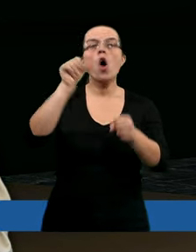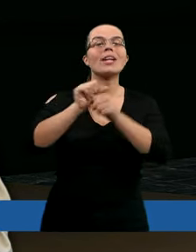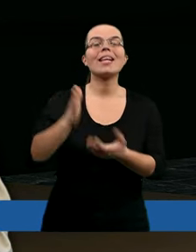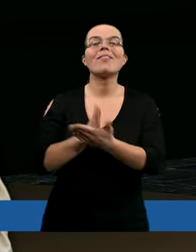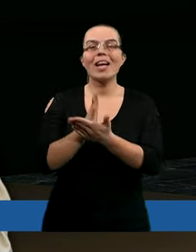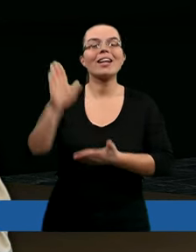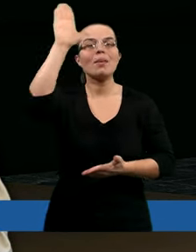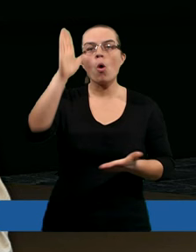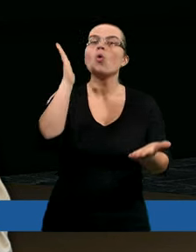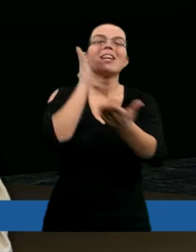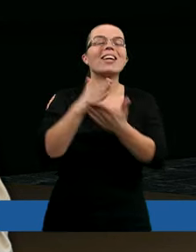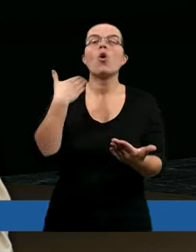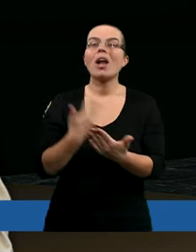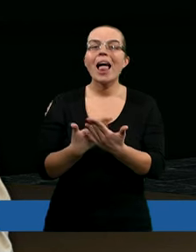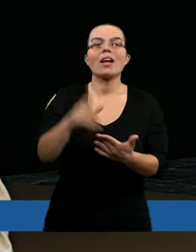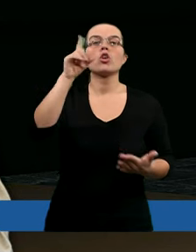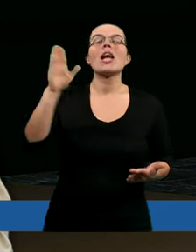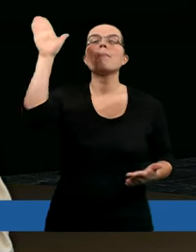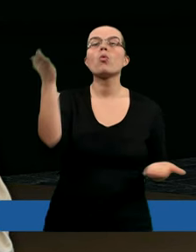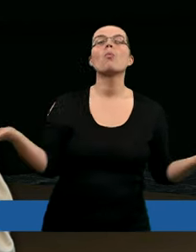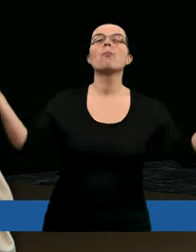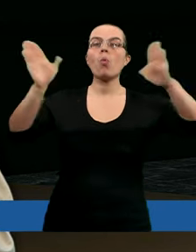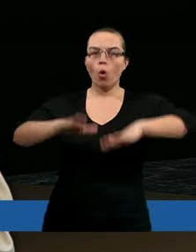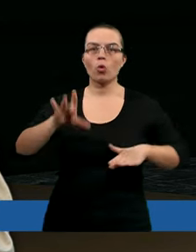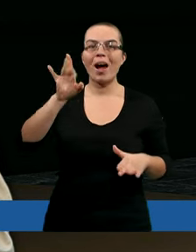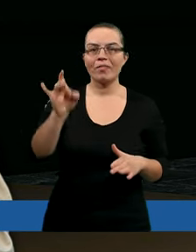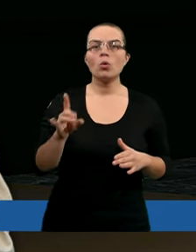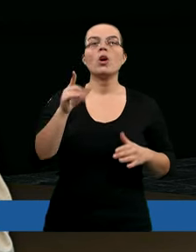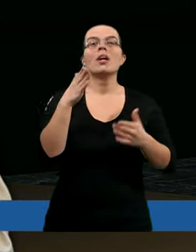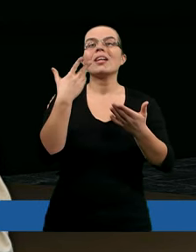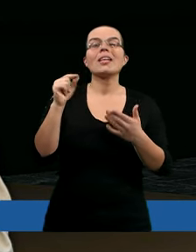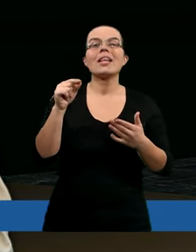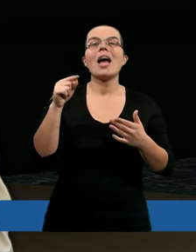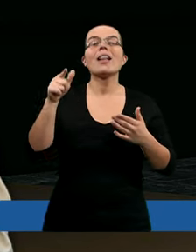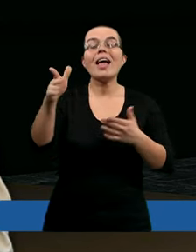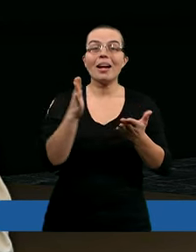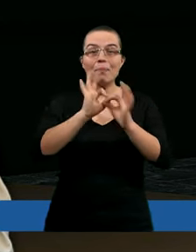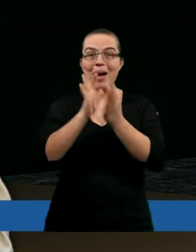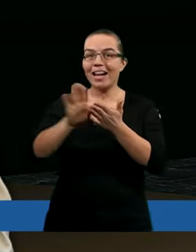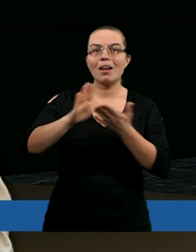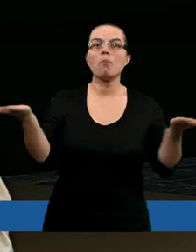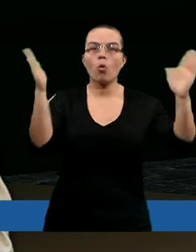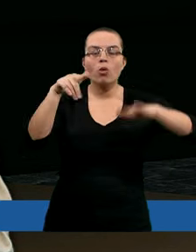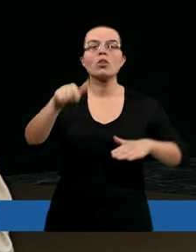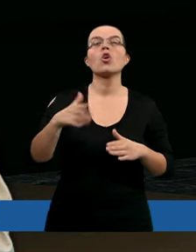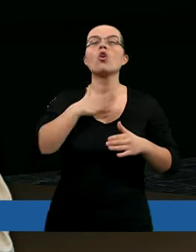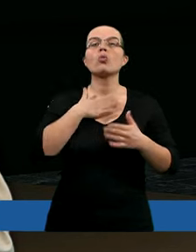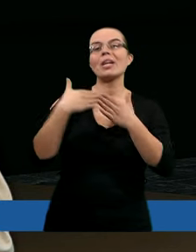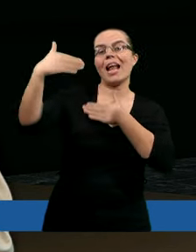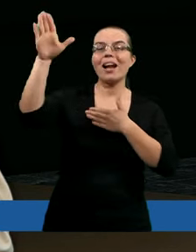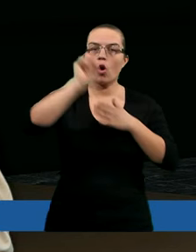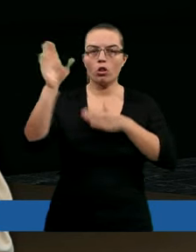jest wierny Bogu tylko dlatego, że Bóg mu błogosławi. I że kiedy zabraknie tego błogosławieństwa, to Job się odwróci od Boga.